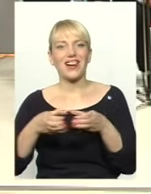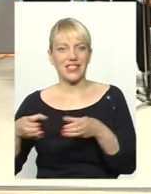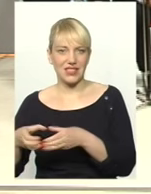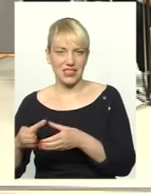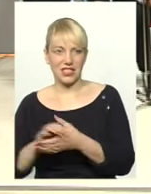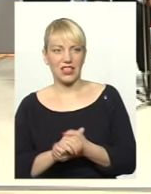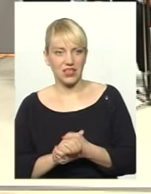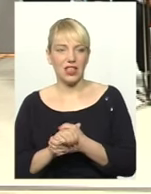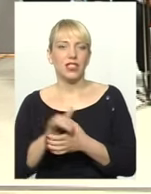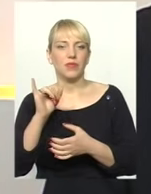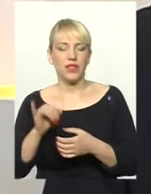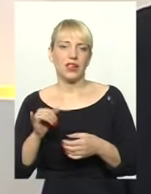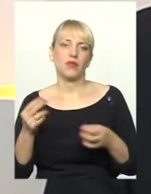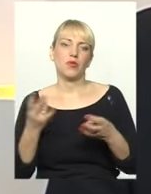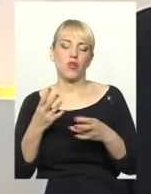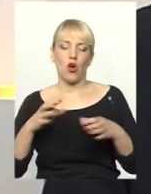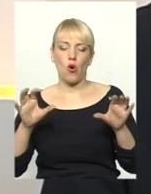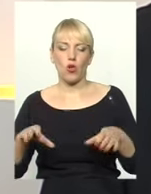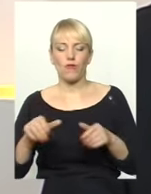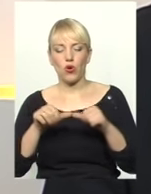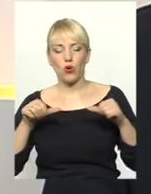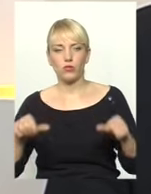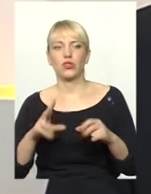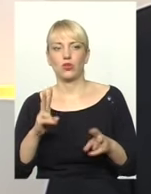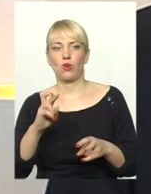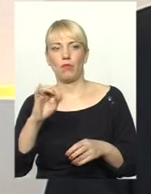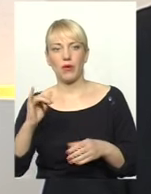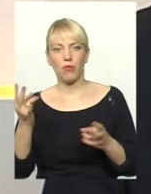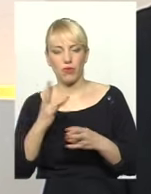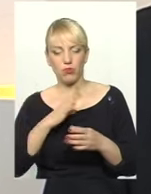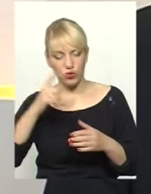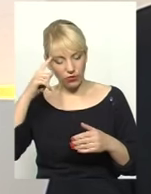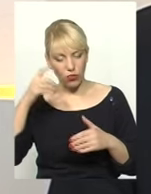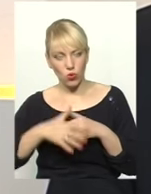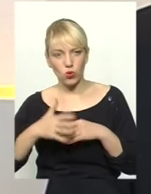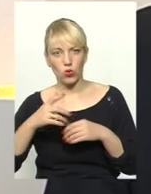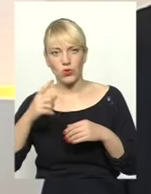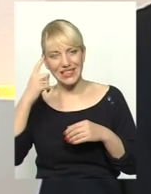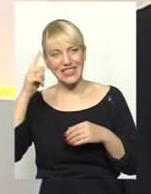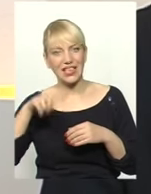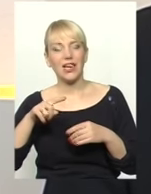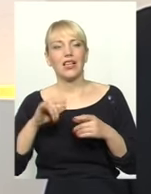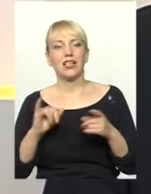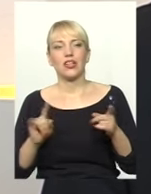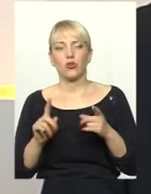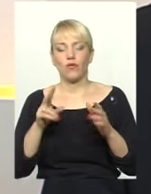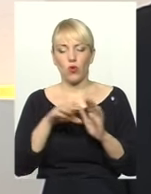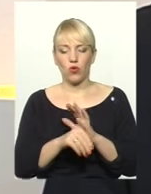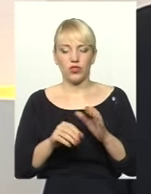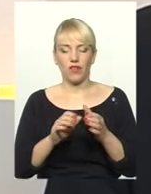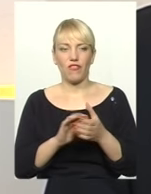Голови комісії. Голови комісії, голови фракцій, які ми мали хоча б в курсі доносити до своїх депутатів, які входять в фракції,